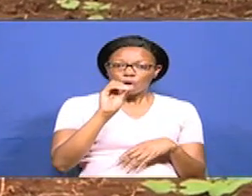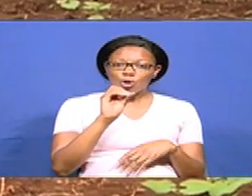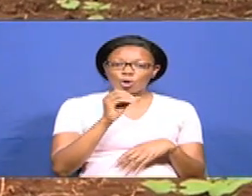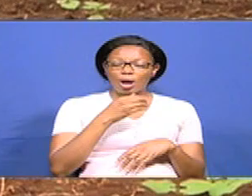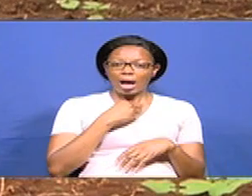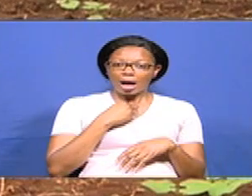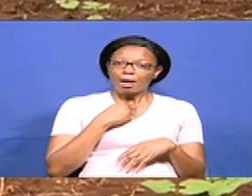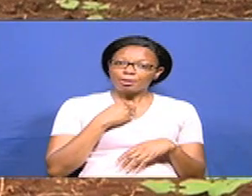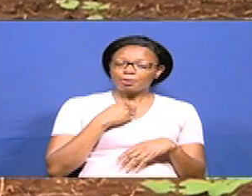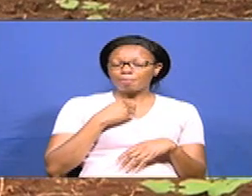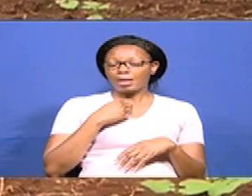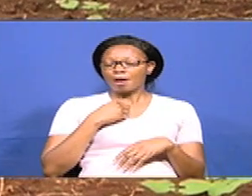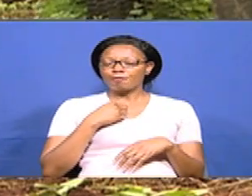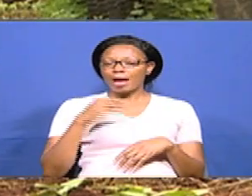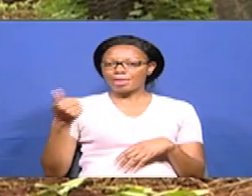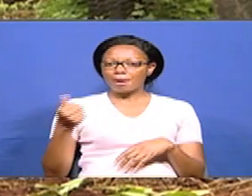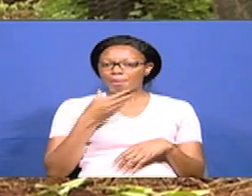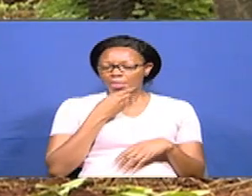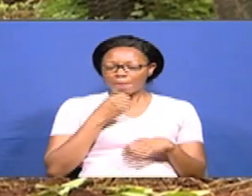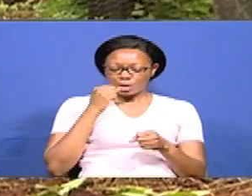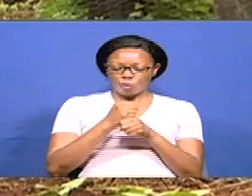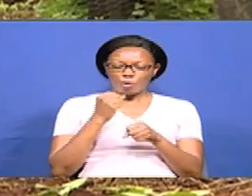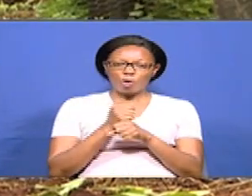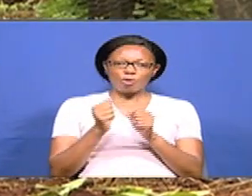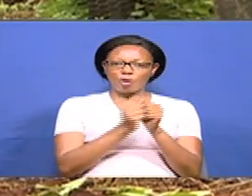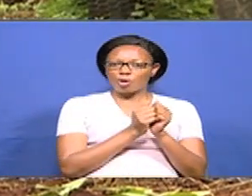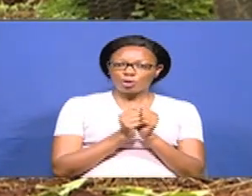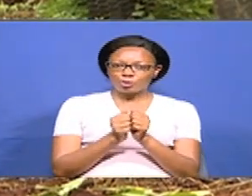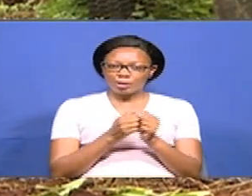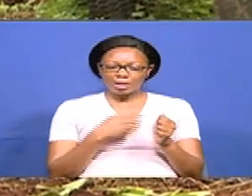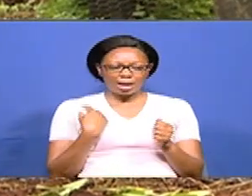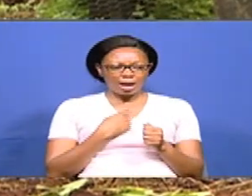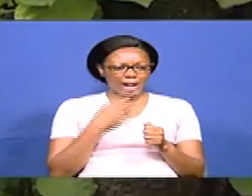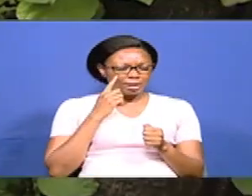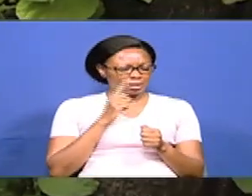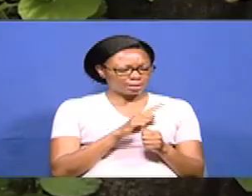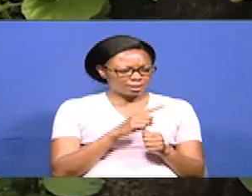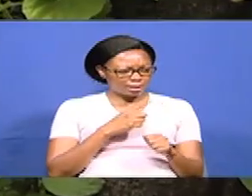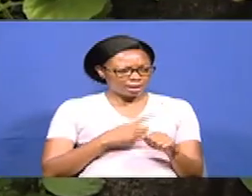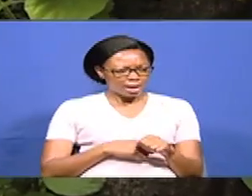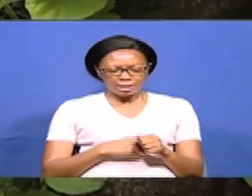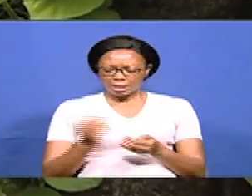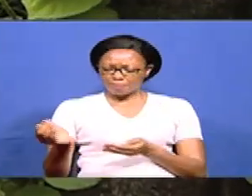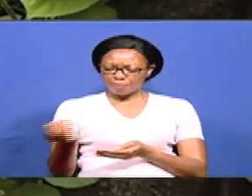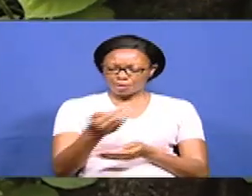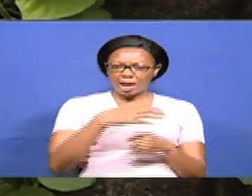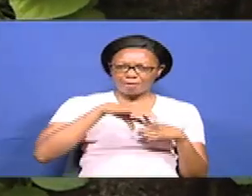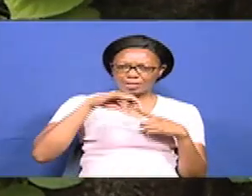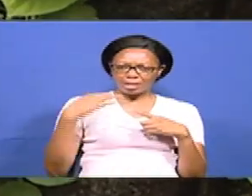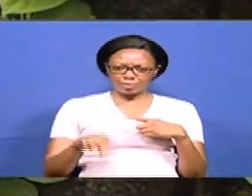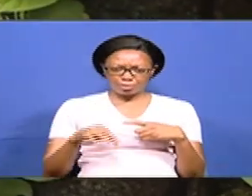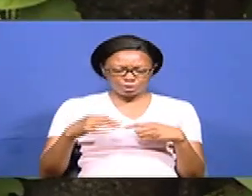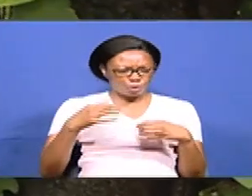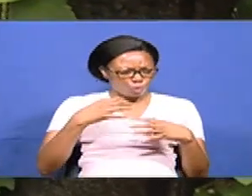ameweza kwa jiri kijana mwenzake ili amsaidi na kazi hii ya kilimo. Tuli watazama wakivu na mboga zao na tulista